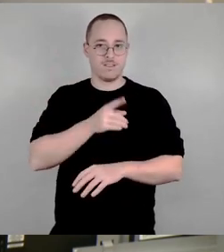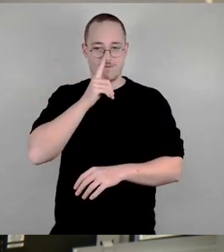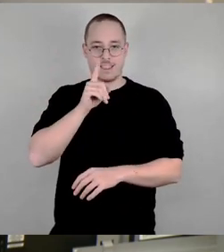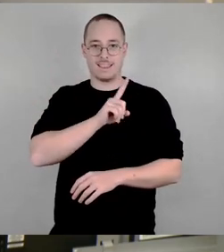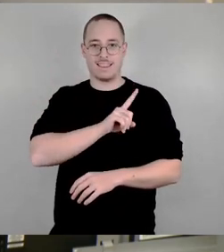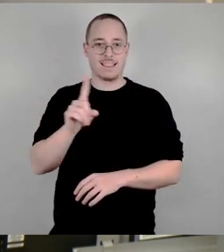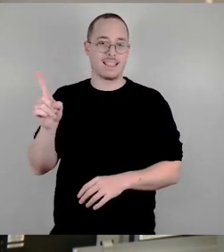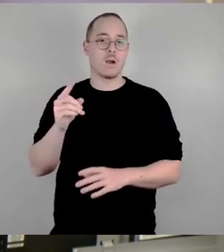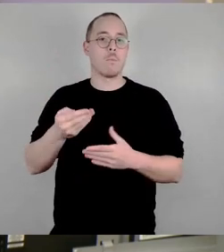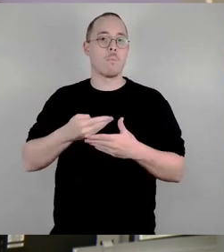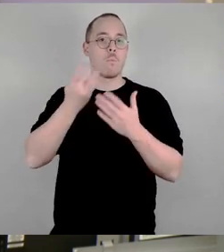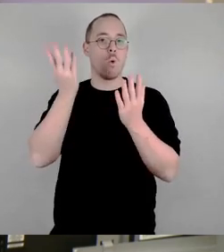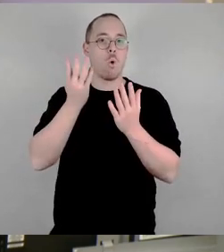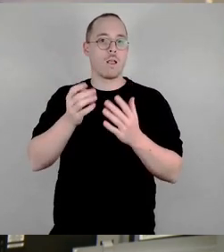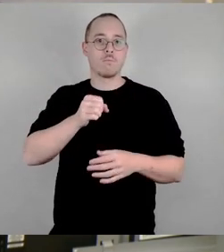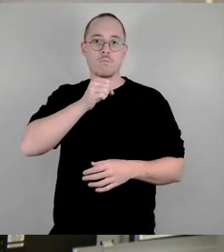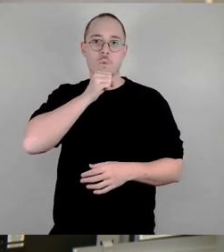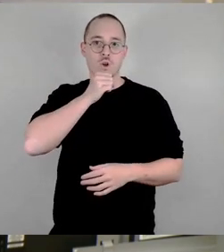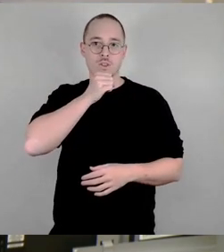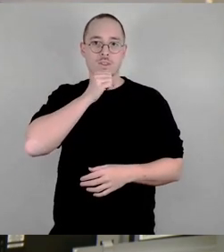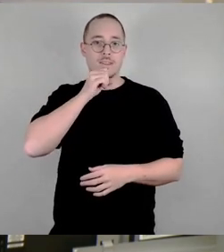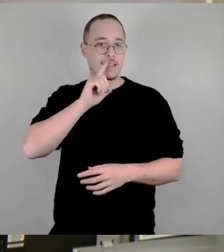Bild bitte aus. Wenn es nicht in der Mopo war...